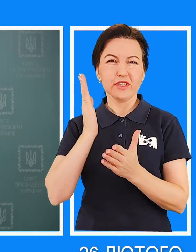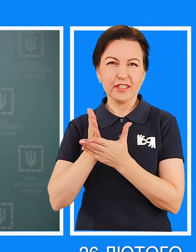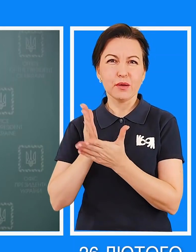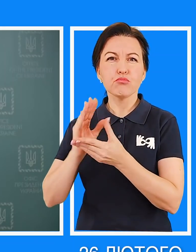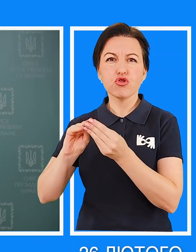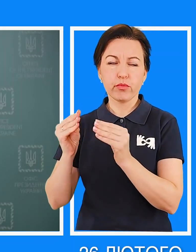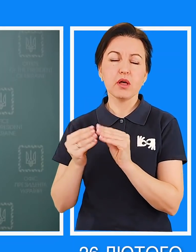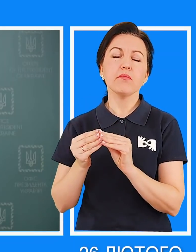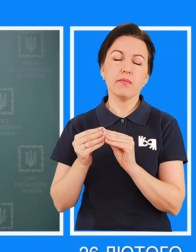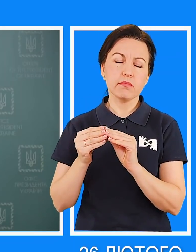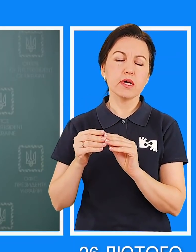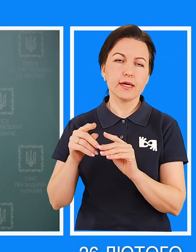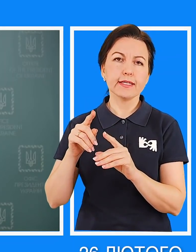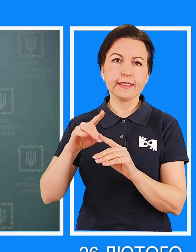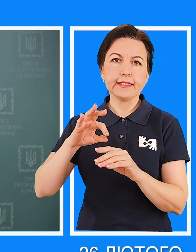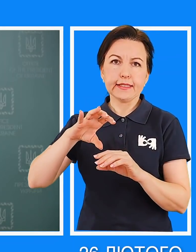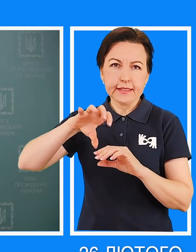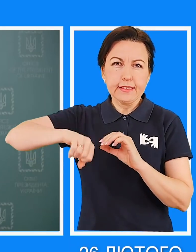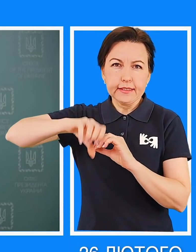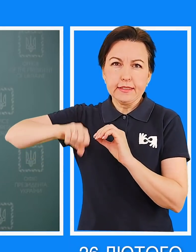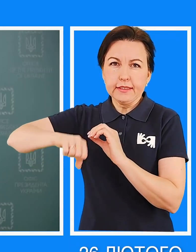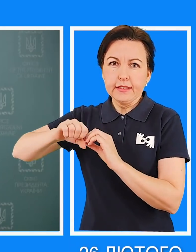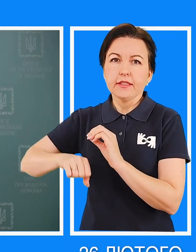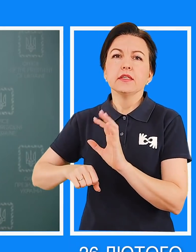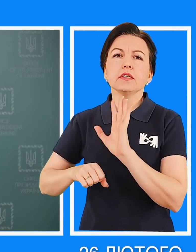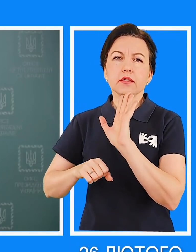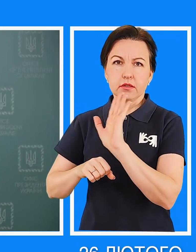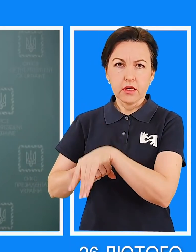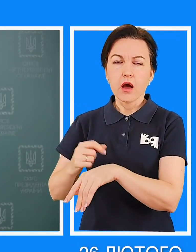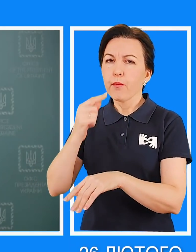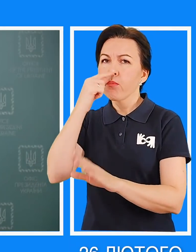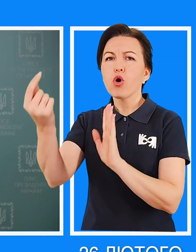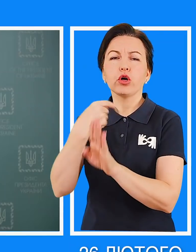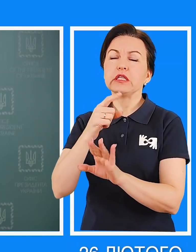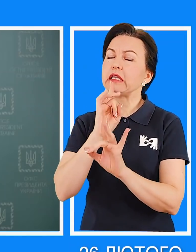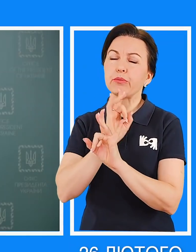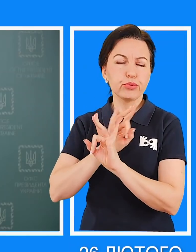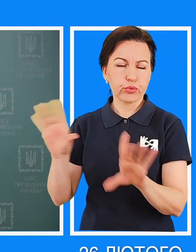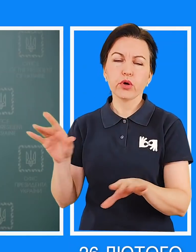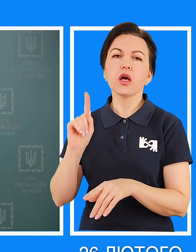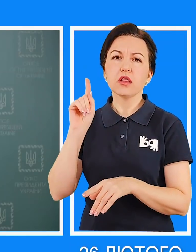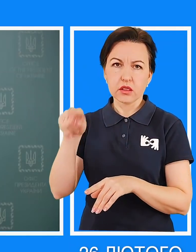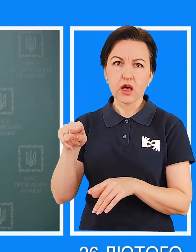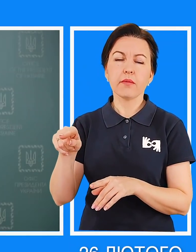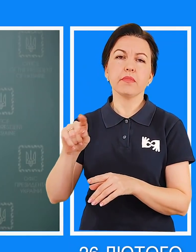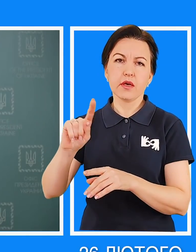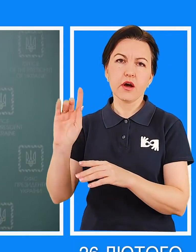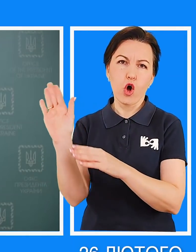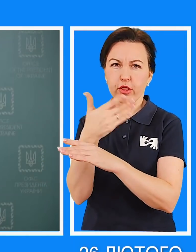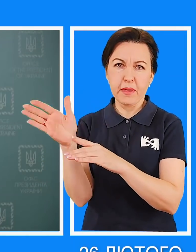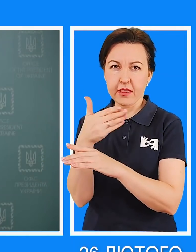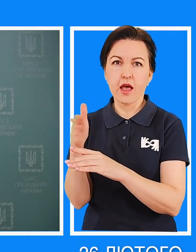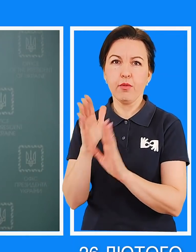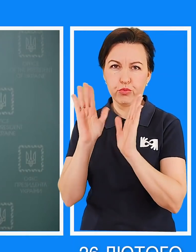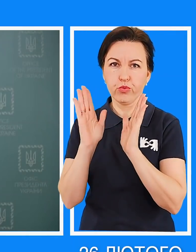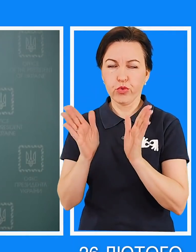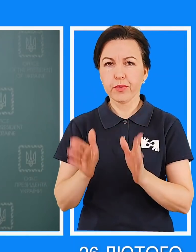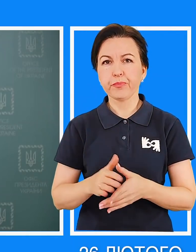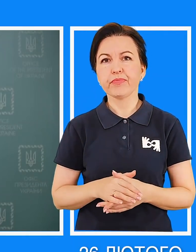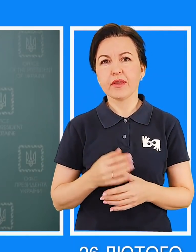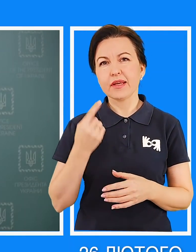ворога, але ми знаємо про цю проблему, працюємо з нею і, звісно, нікуди вони не пройдуть. Там їх